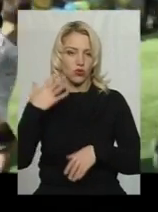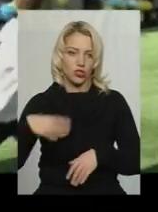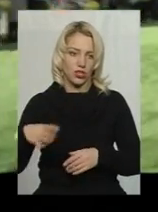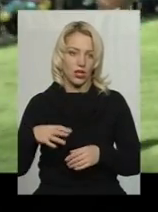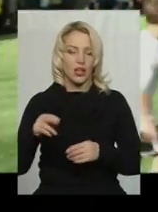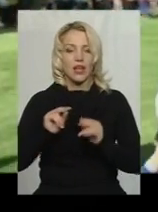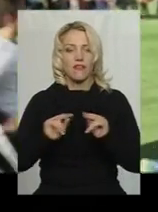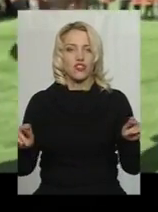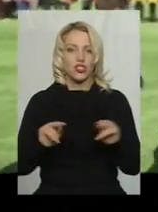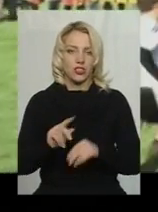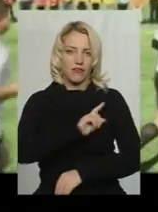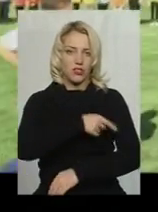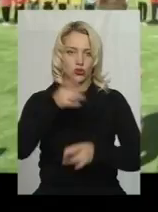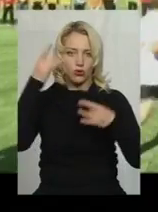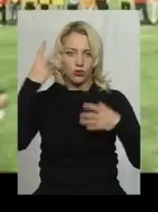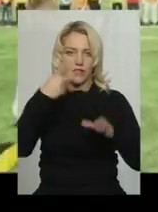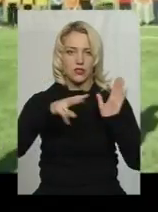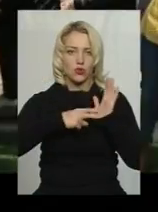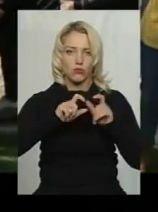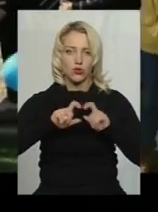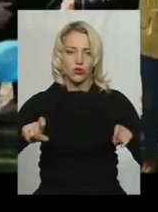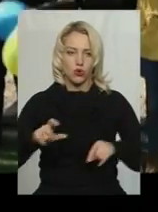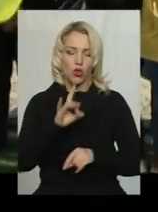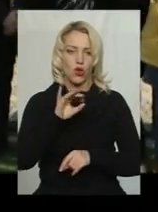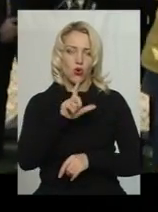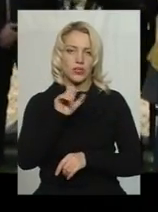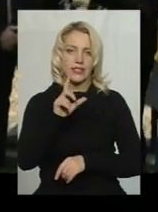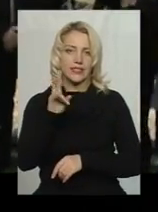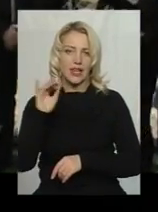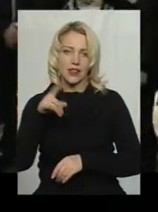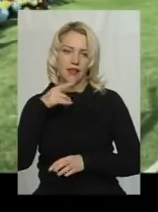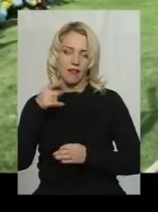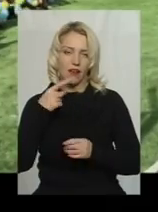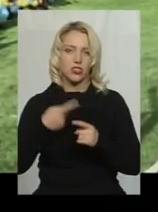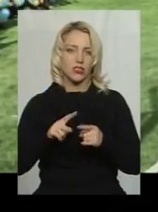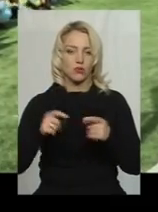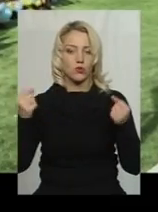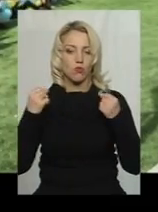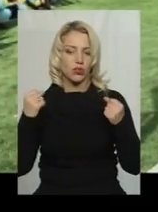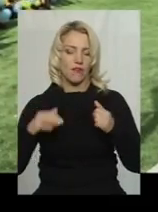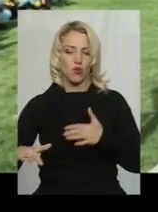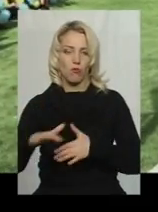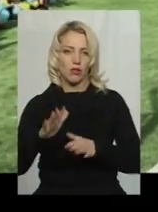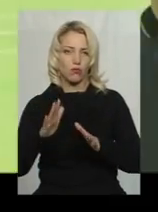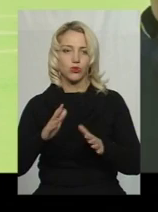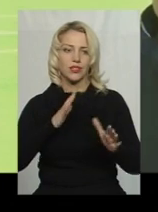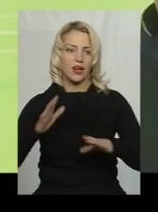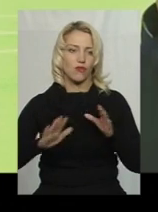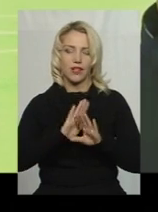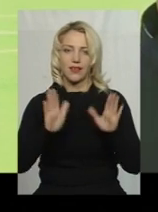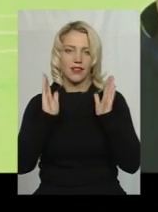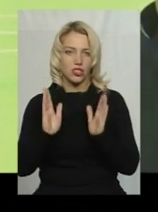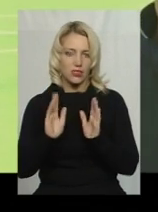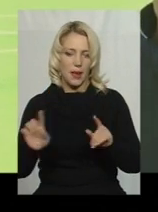Вчитель фізичної культури 27-ї школи Олександр Розізнаний каже, на цьому спортивному майданчику будуть відбуватись тренування не лише з мініфутболу. Його